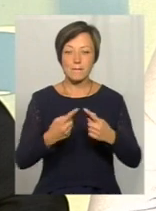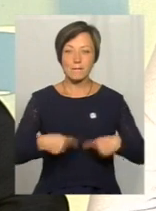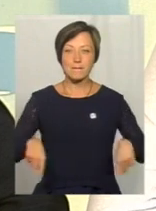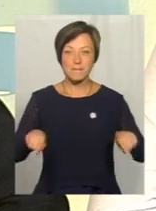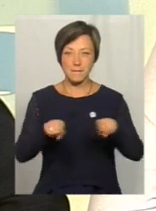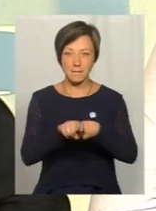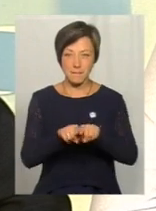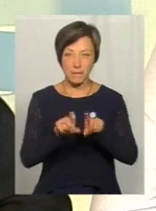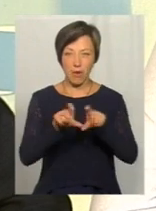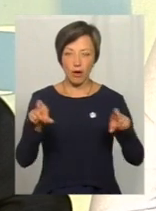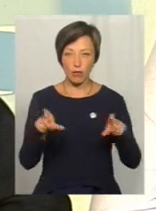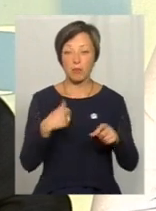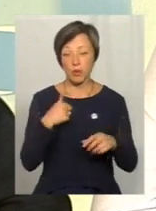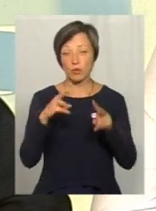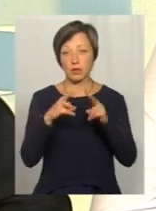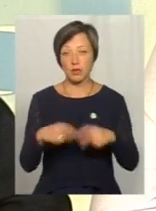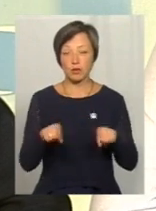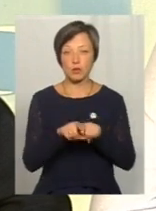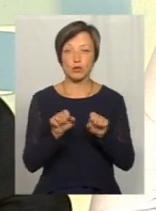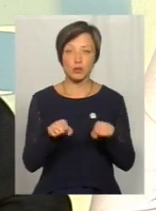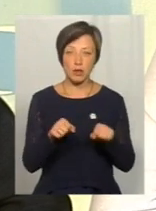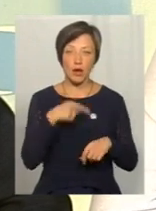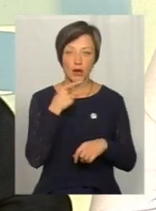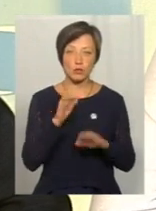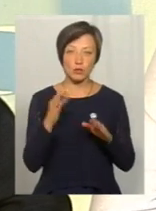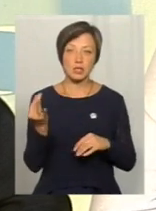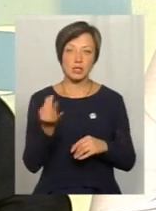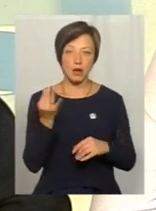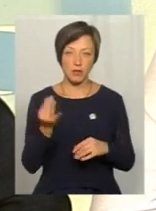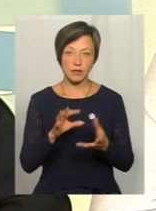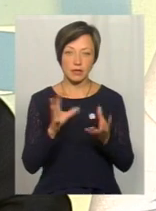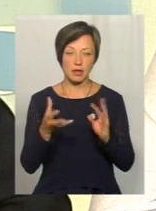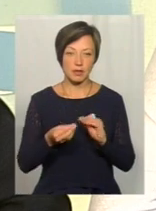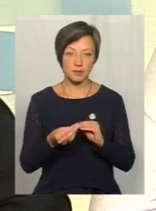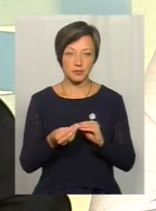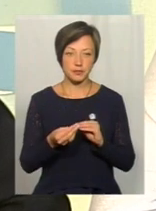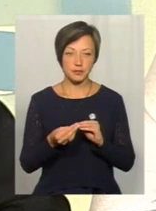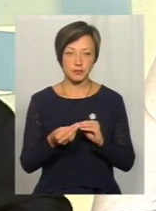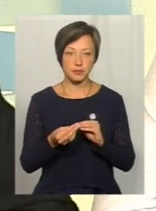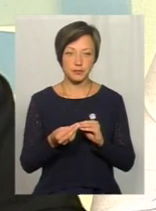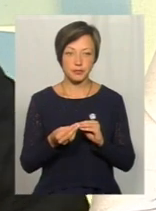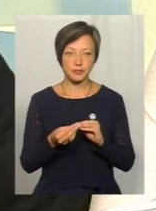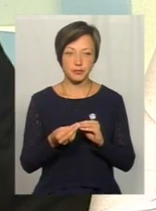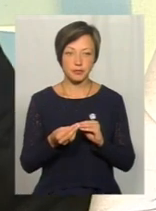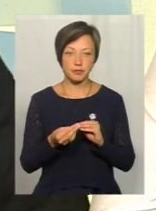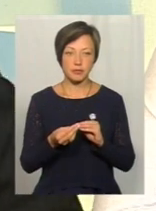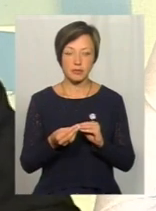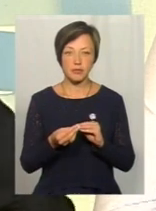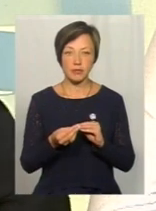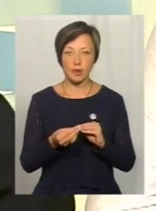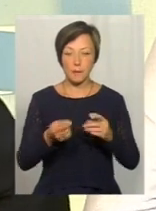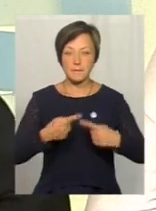Ми розглядаємо таку можливість, і, кажуть, досить буде цікаво взагалі. Досить цікавий парк буде.